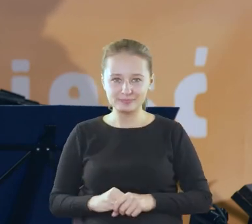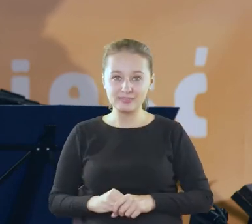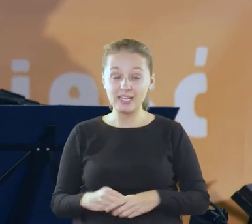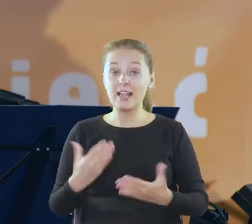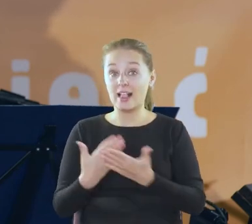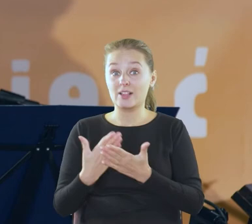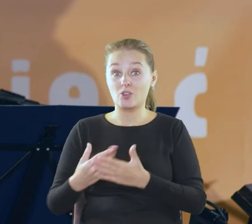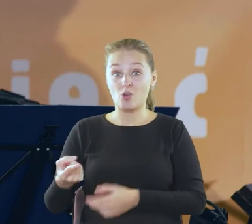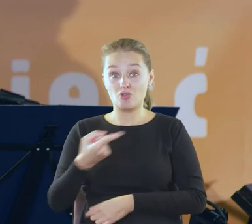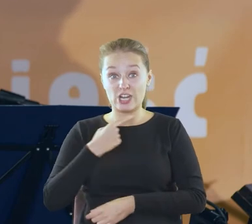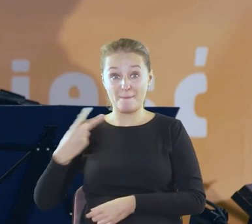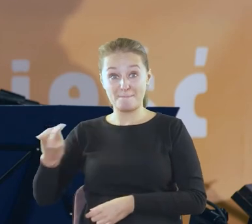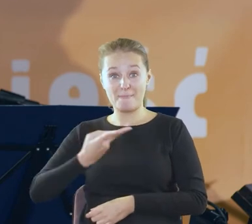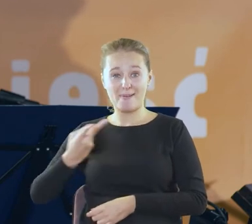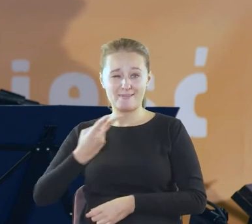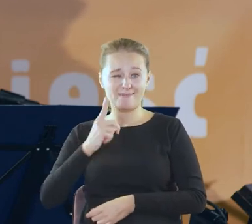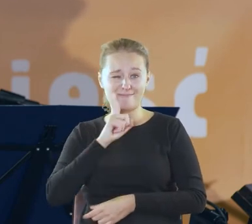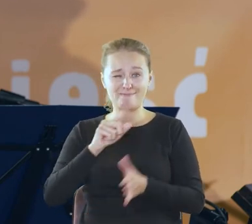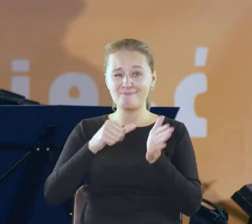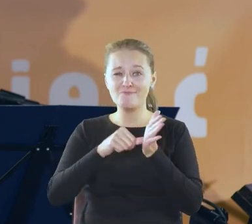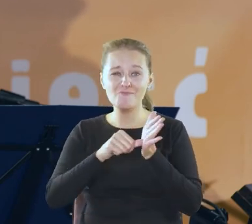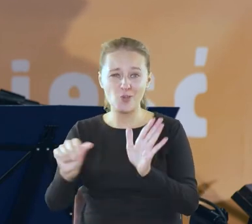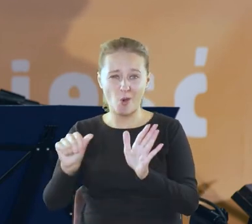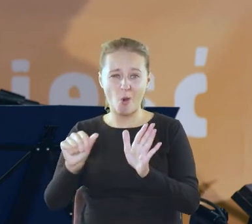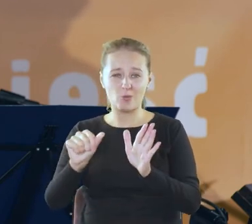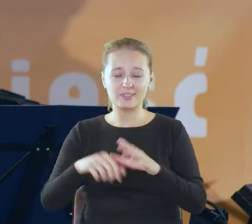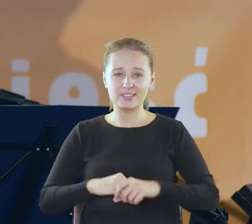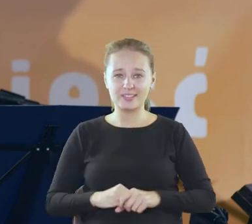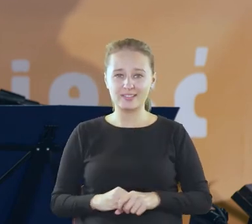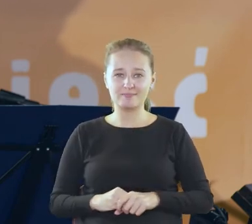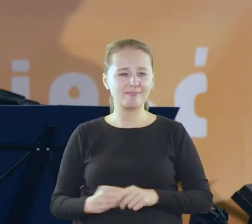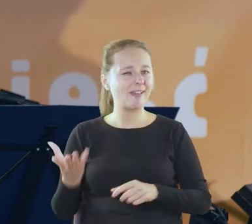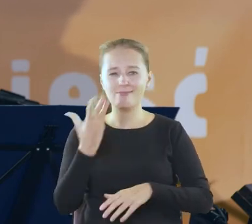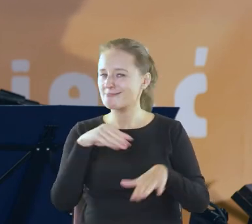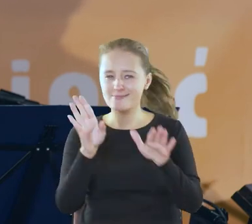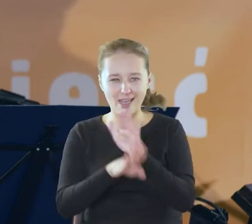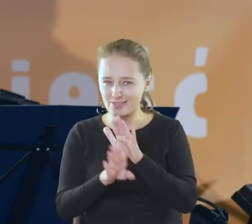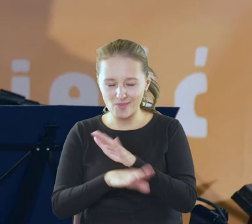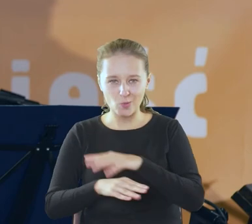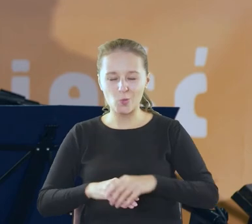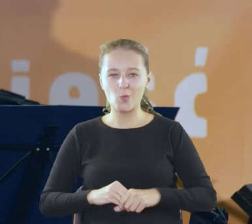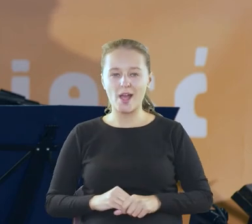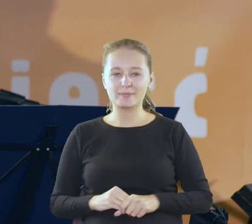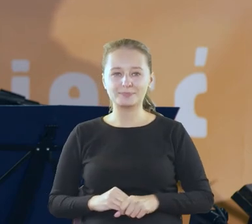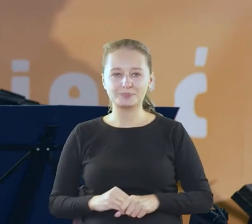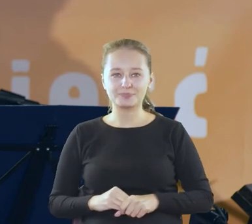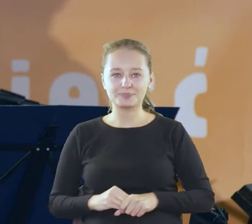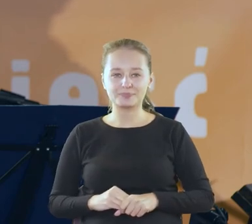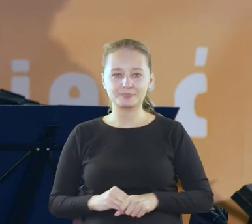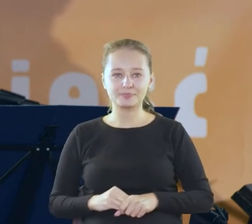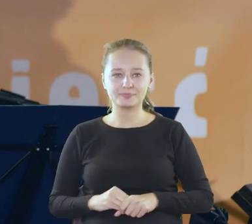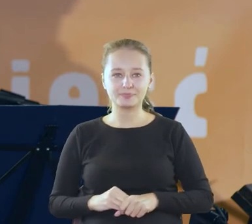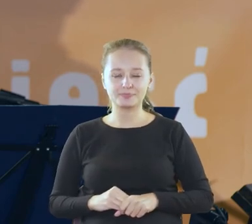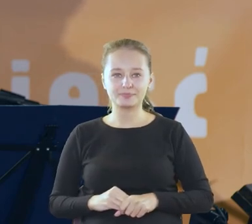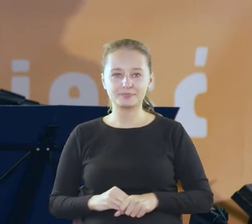to wyjątki z kolei zwykłych wytrącone te stworzenia porodzone